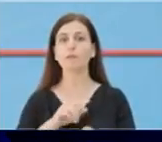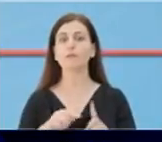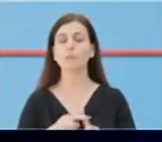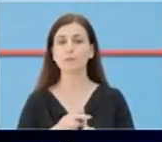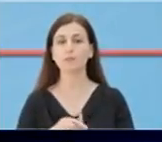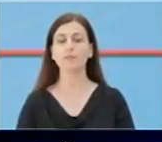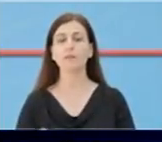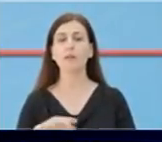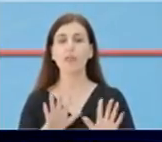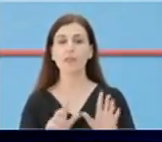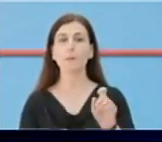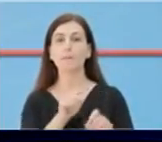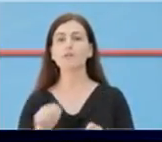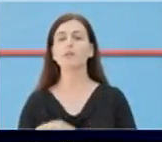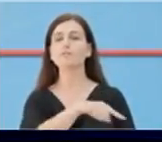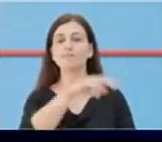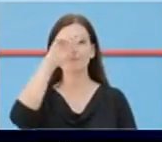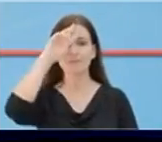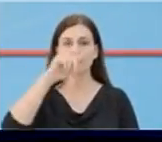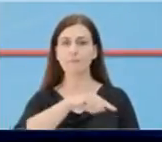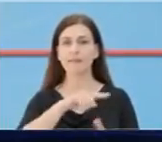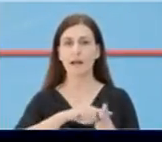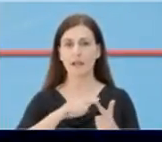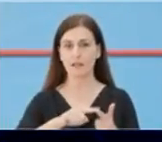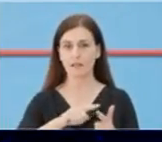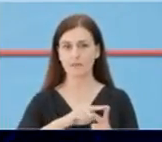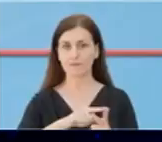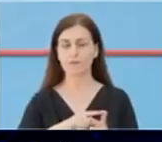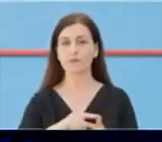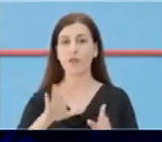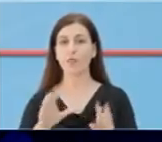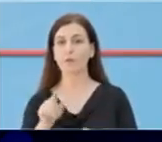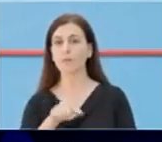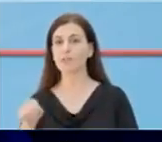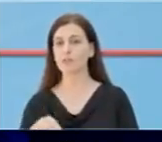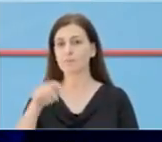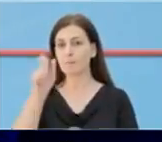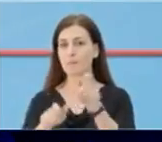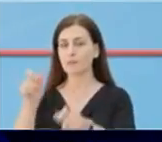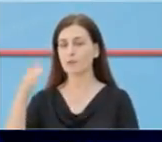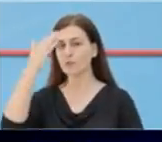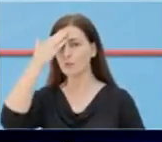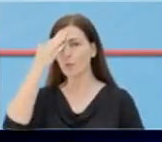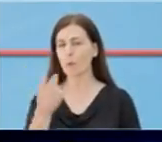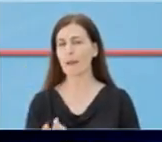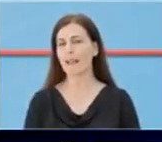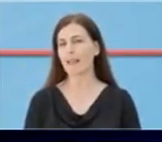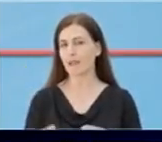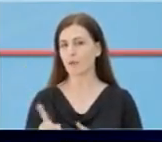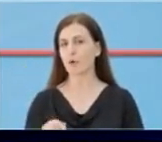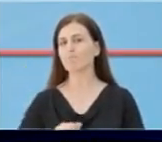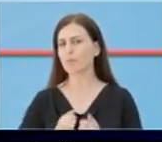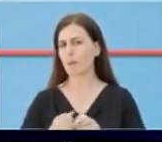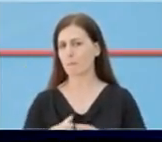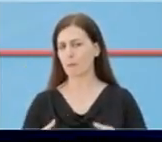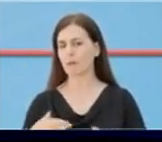vetëm 10% janë të shtruar në spitalet COVID-19 dhe COVID-19. 90% e tyre asimptomatik apo me simptomatik